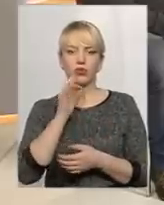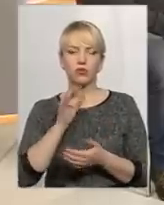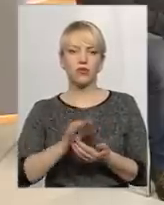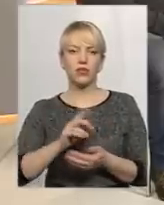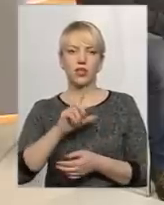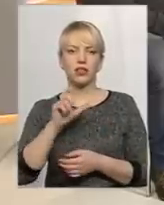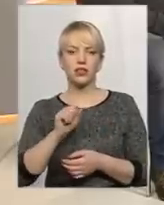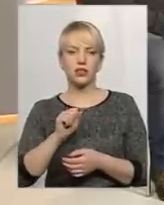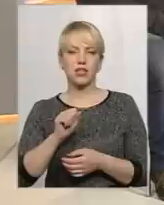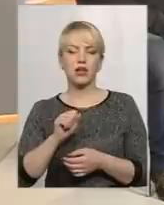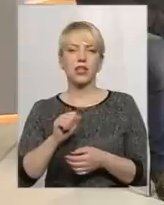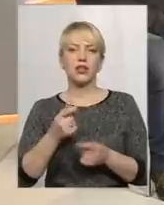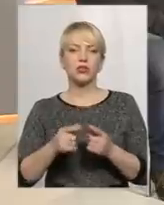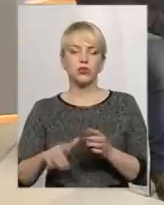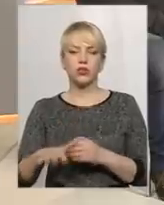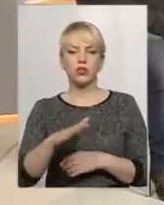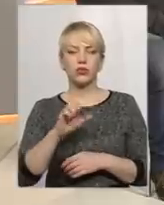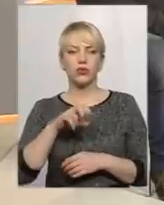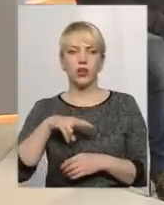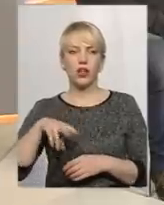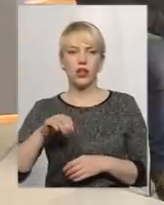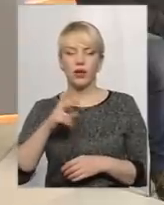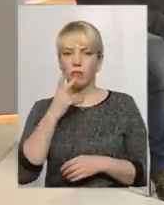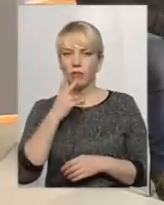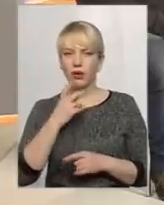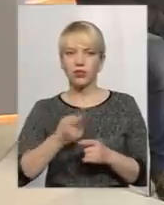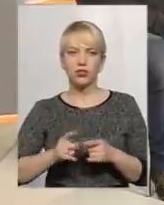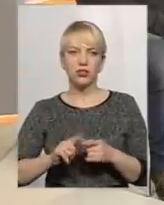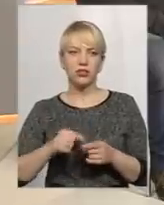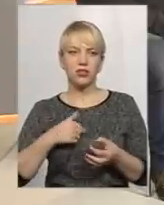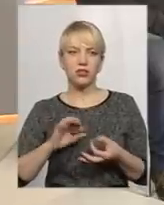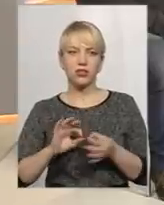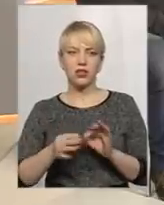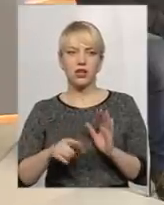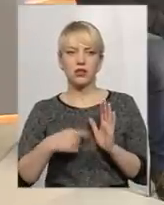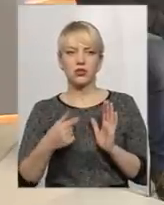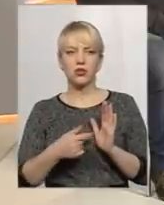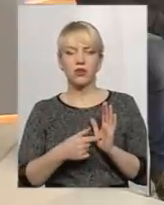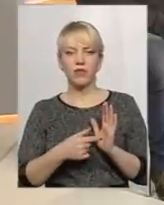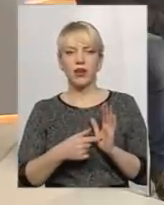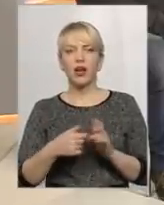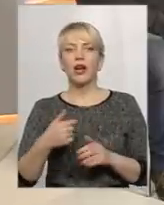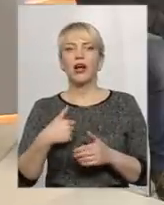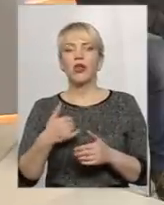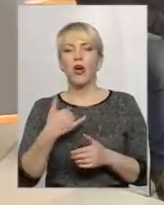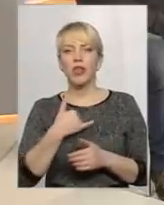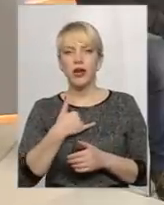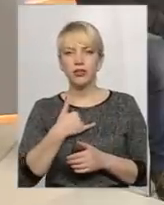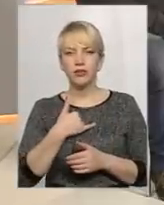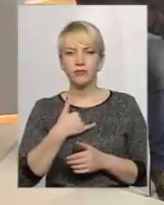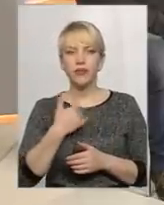територією, але побачити це, мені здається, складно, чи ні? До нас, ви знаєте,